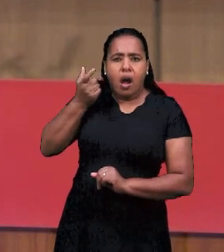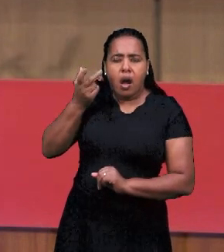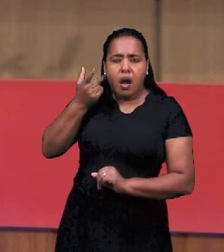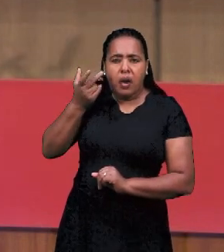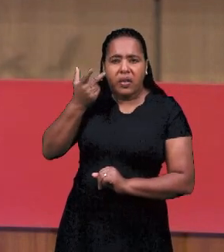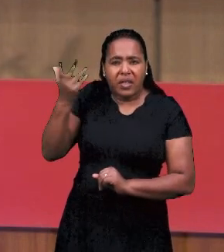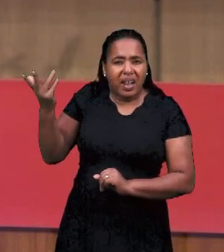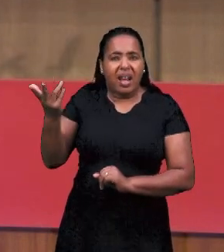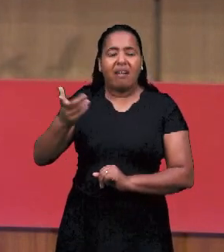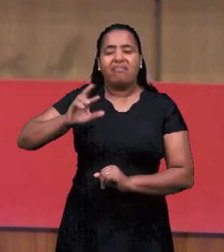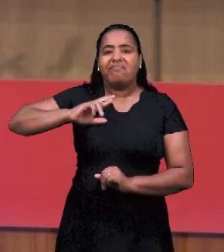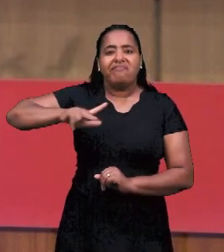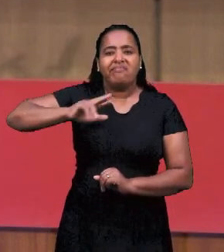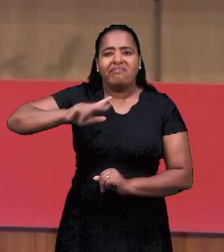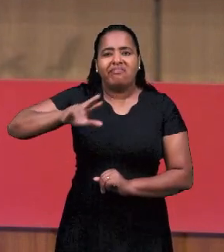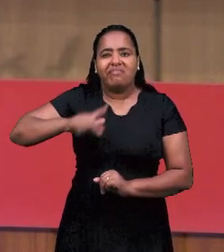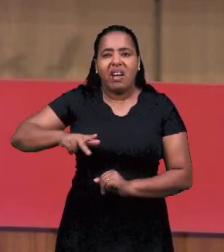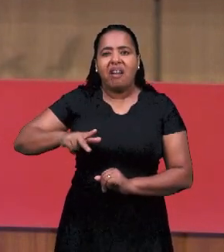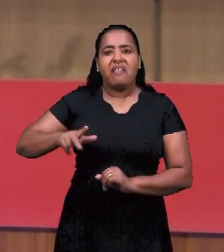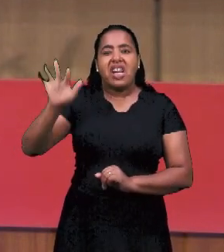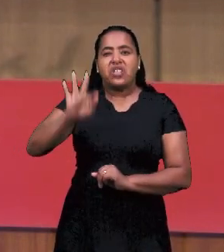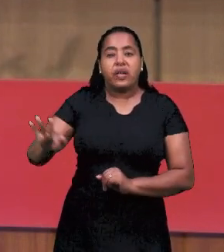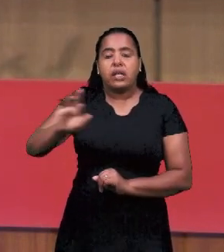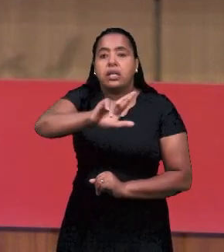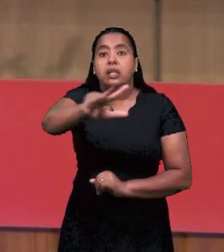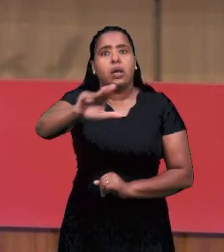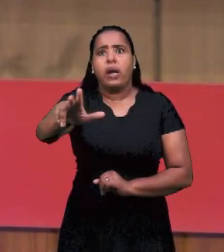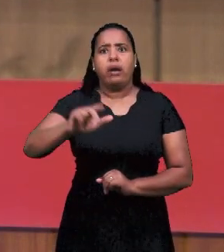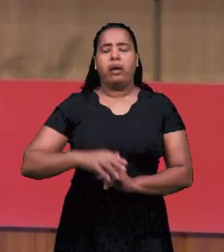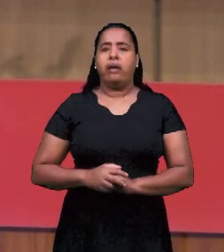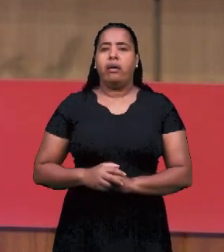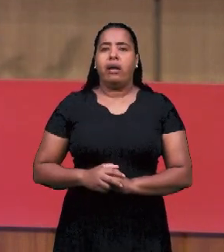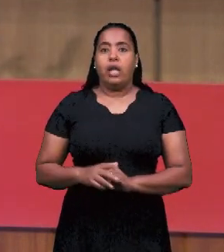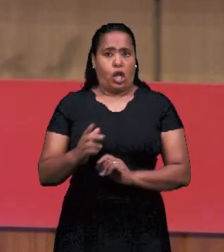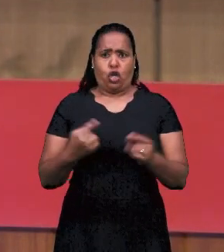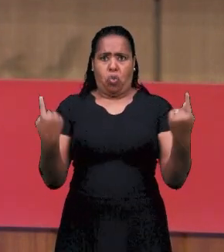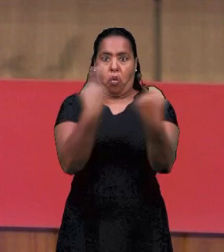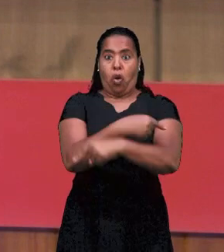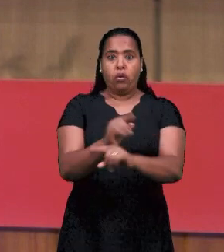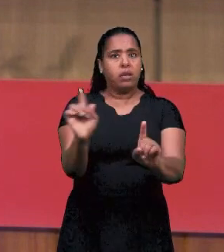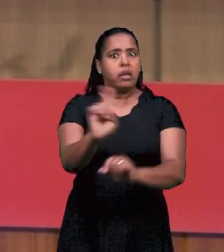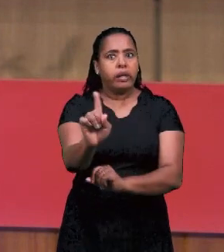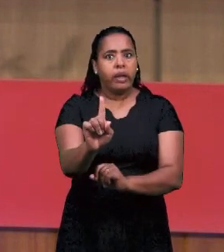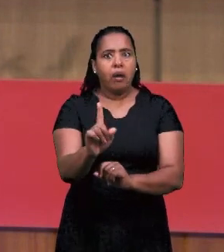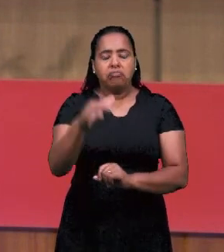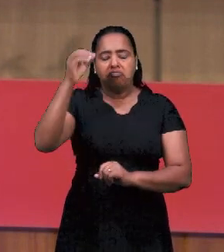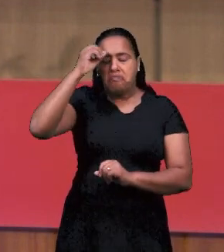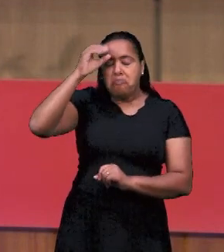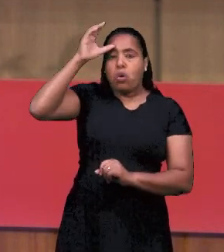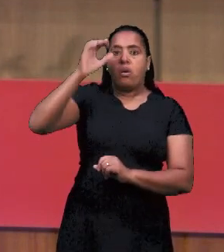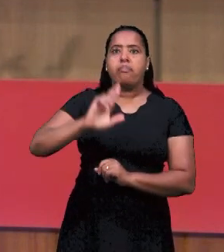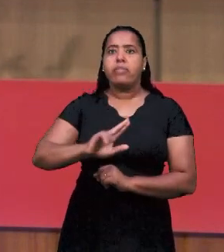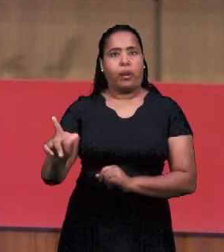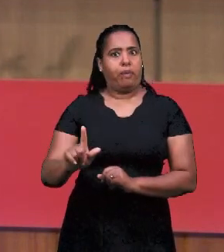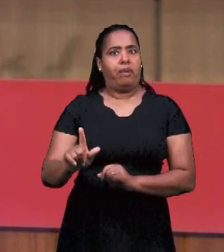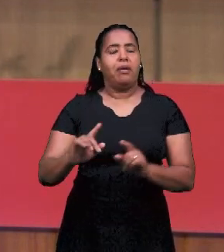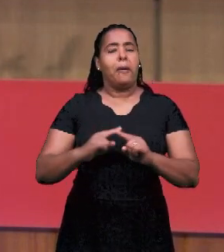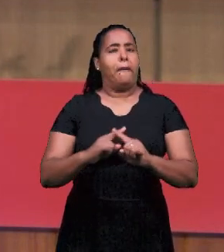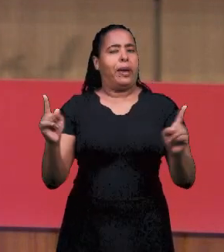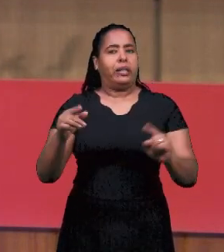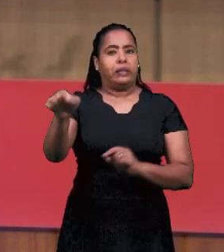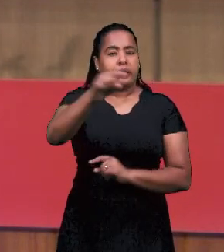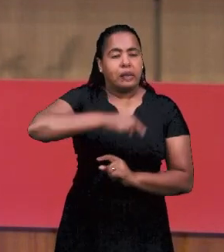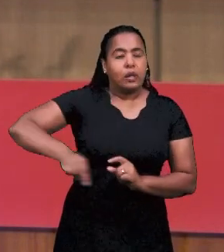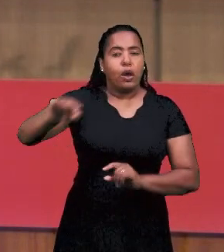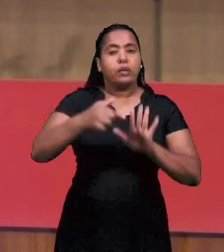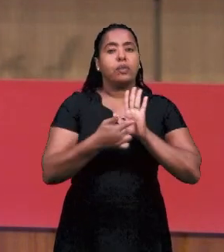Это не просто от знаний какого-то или даров каких-то естественных из-за института. Мы не